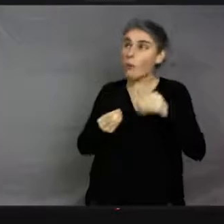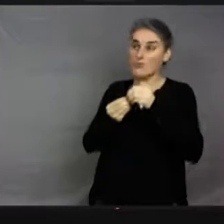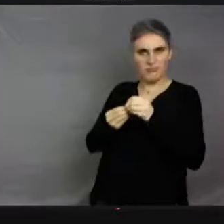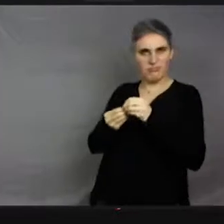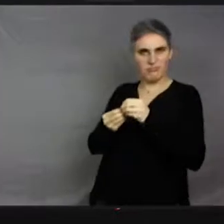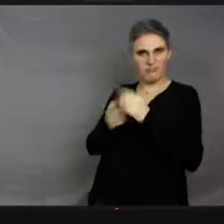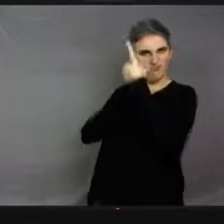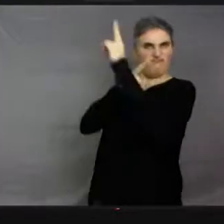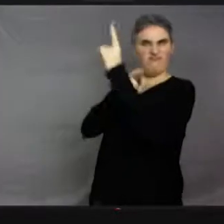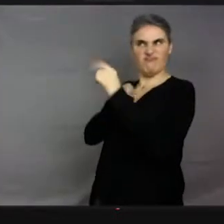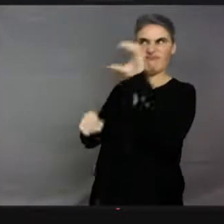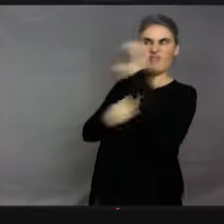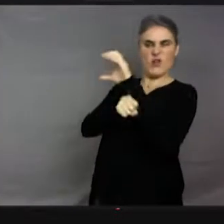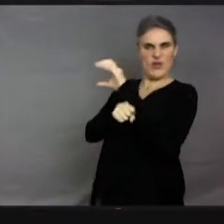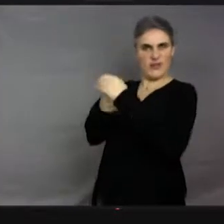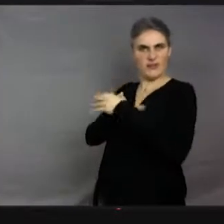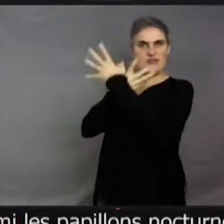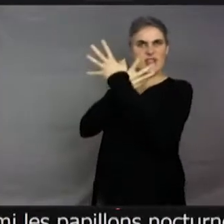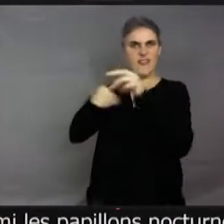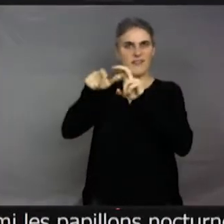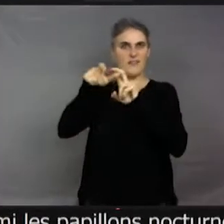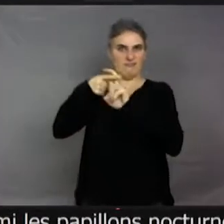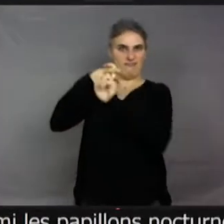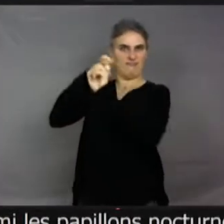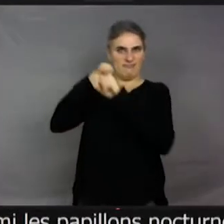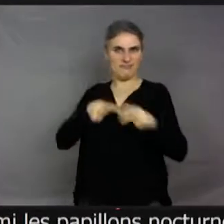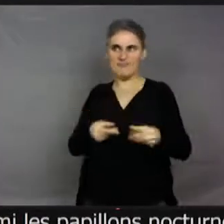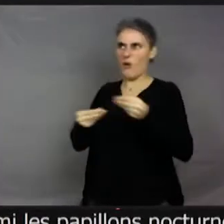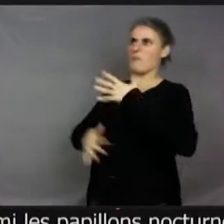peuvent, certains, effrayer les chauves-souris. Vous vous rendez compte ?